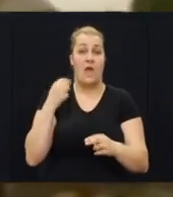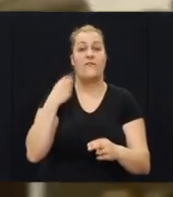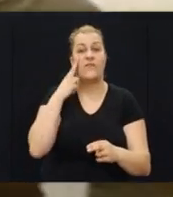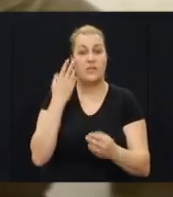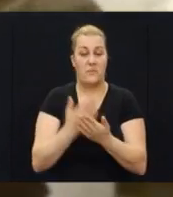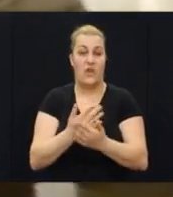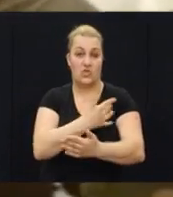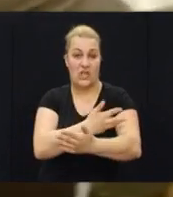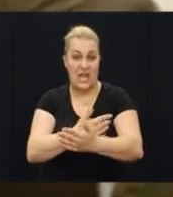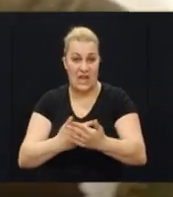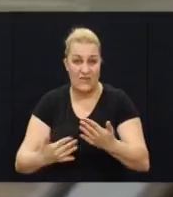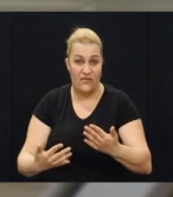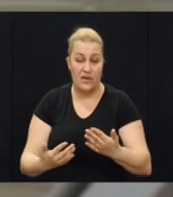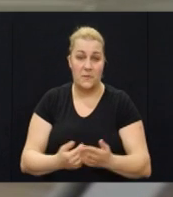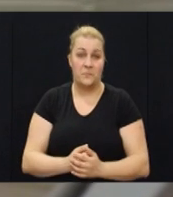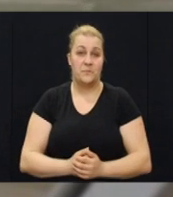vidio se već krv.